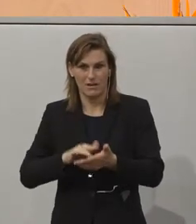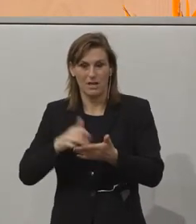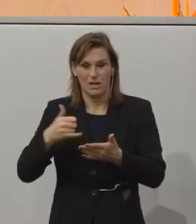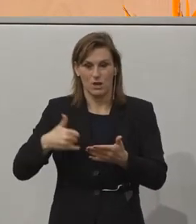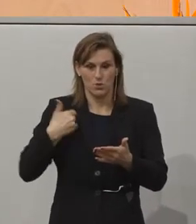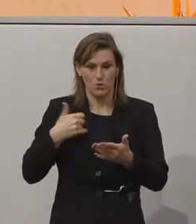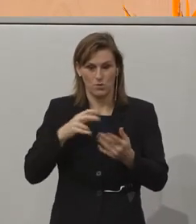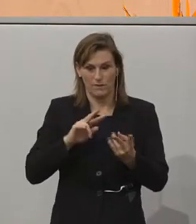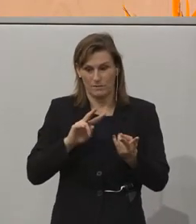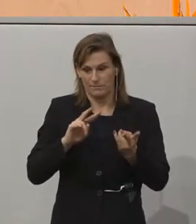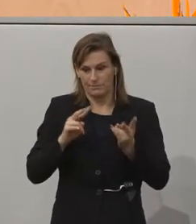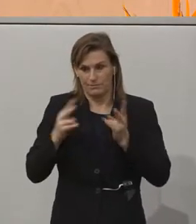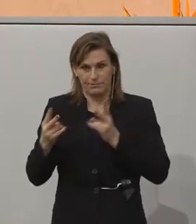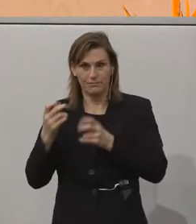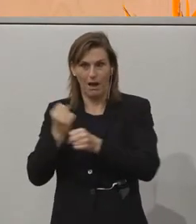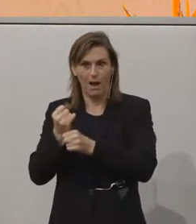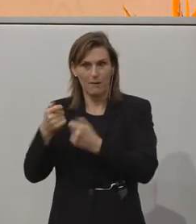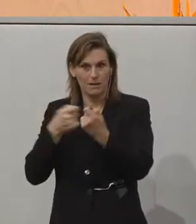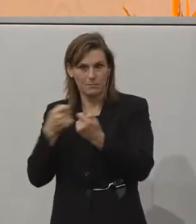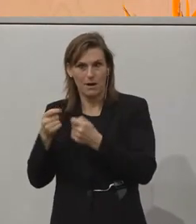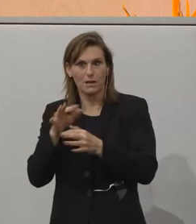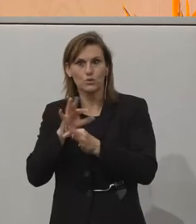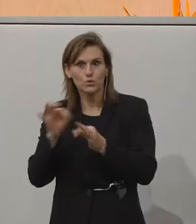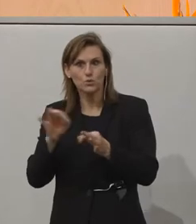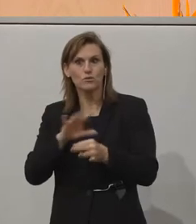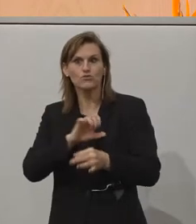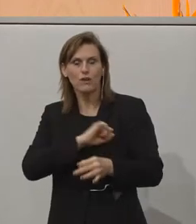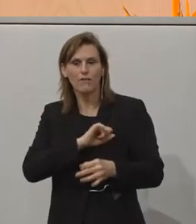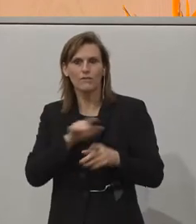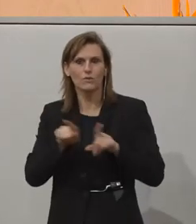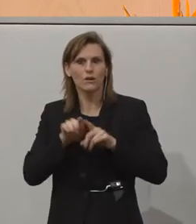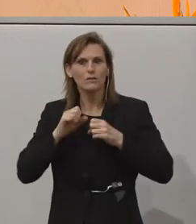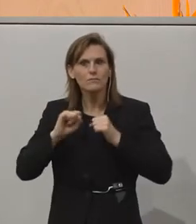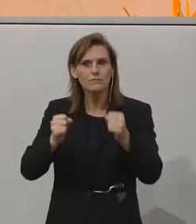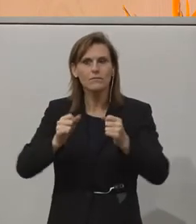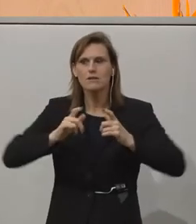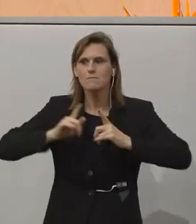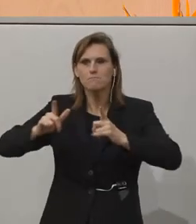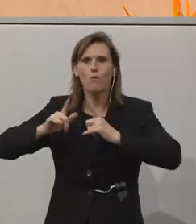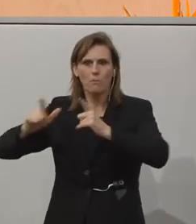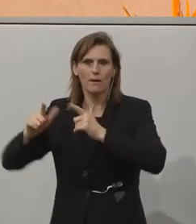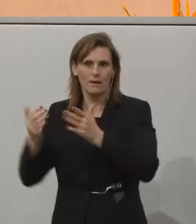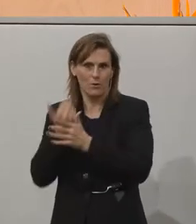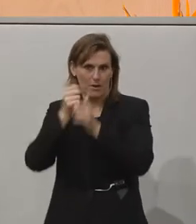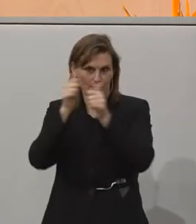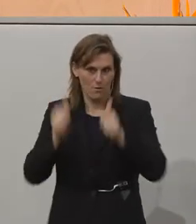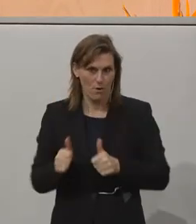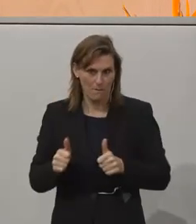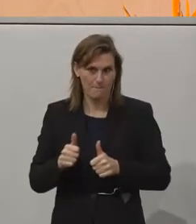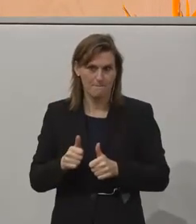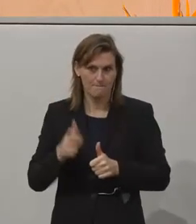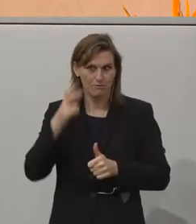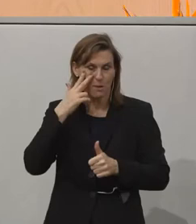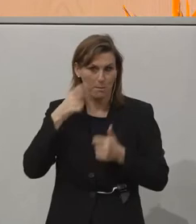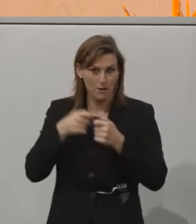Arbeitsmarkt erfolgreich hinbekommen und das auf eine innovative, mobile, neue Art und Weise. Wir freuen uns,